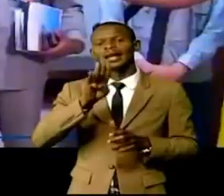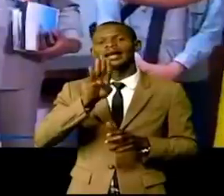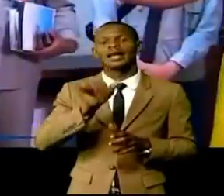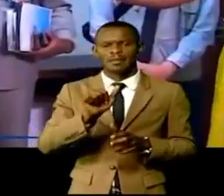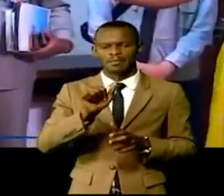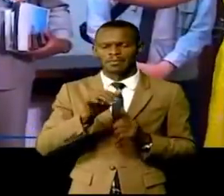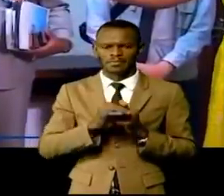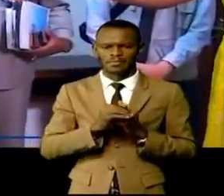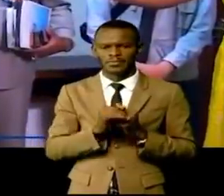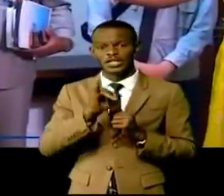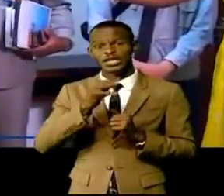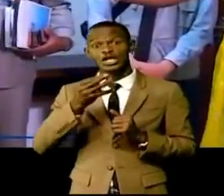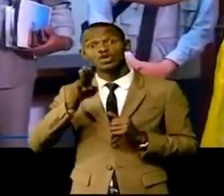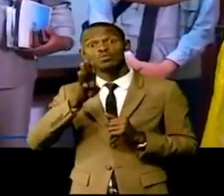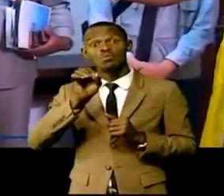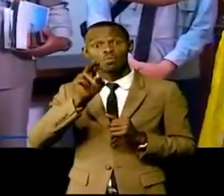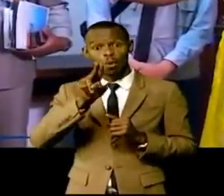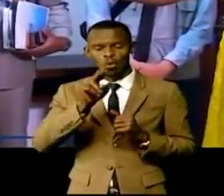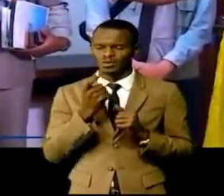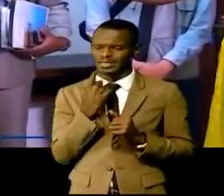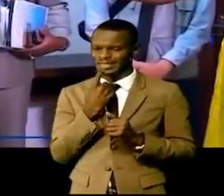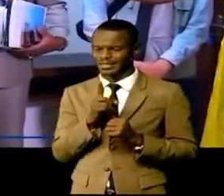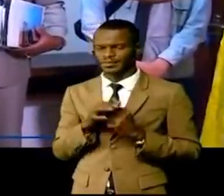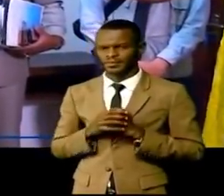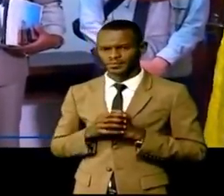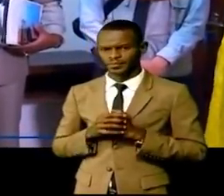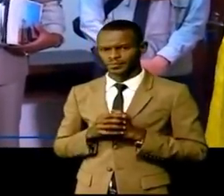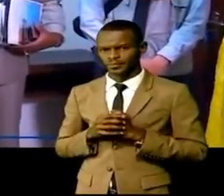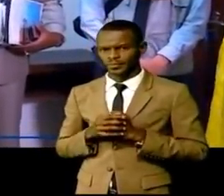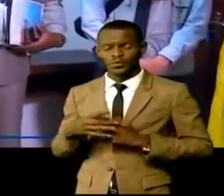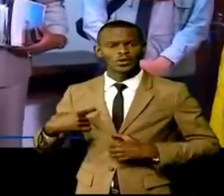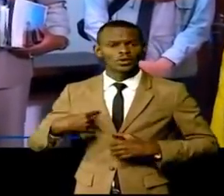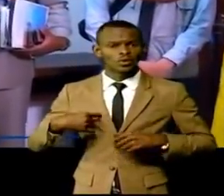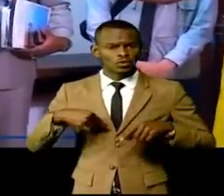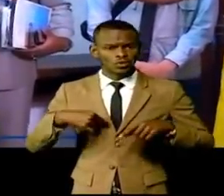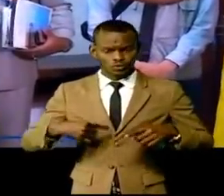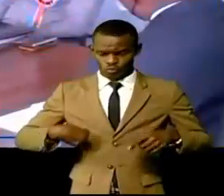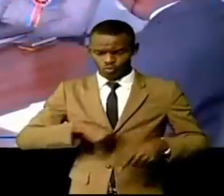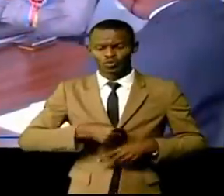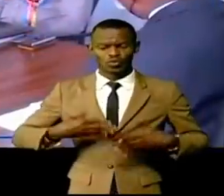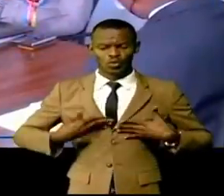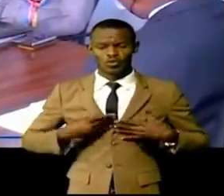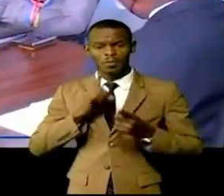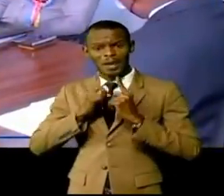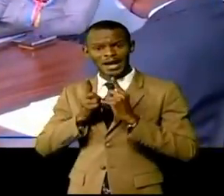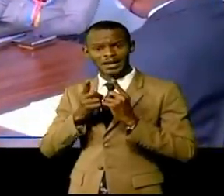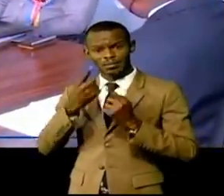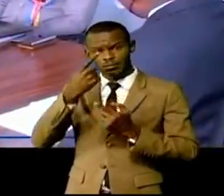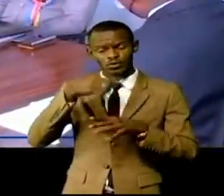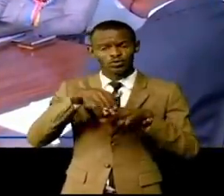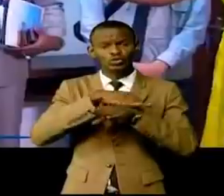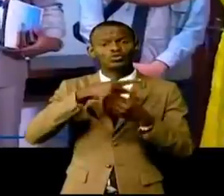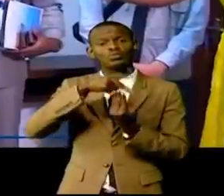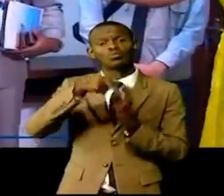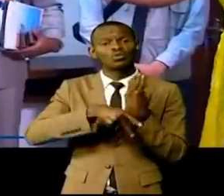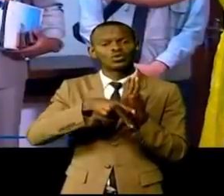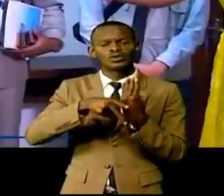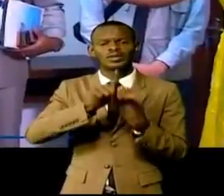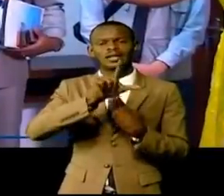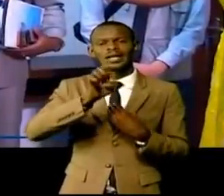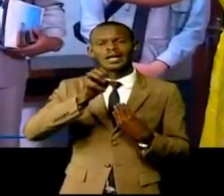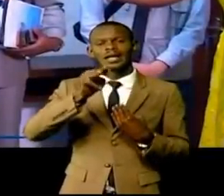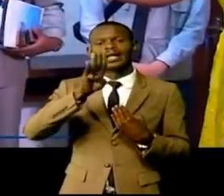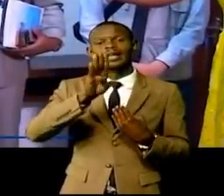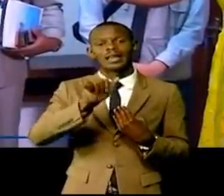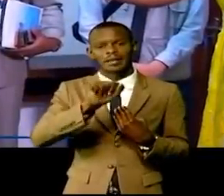société Hyundai qui exécute aujourd'hui le grand projet phare à Kinshasa qui est celui de LEMBA-IMBO. Et aujourd'hui, nous étions avec